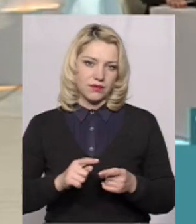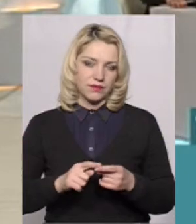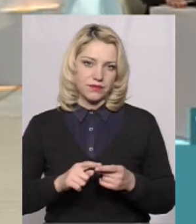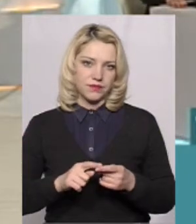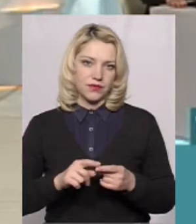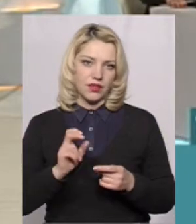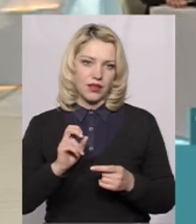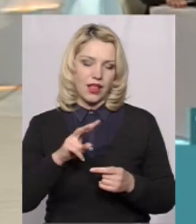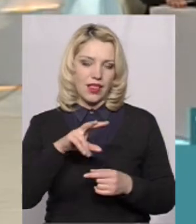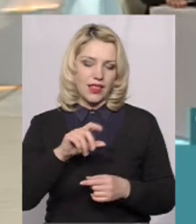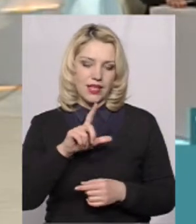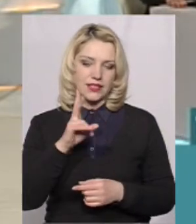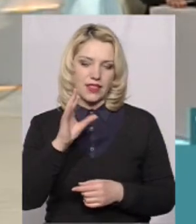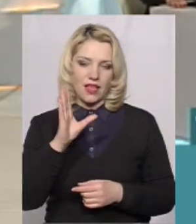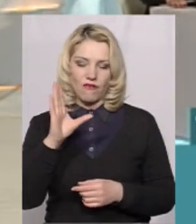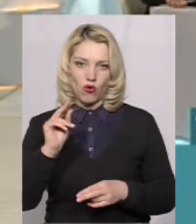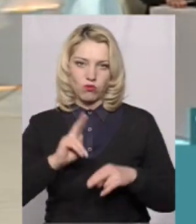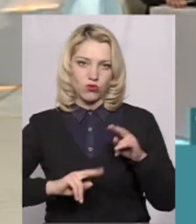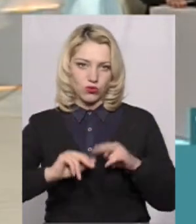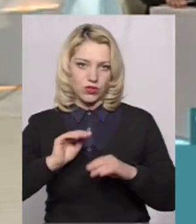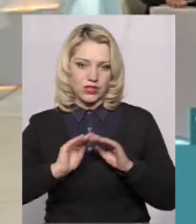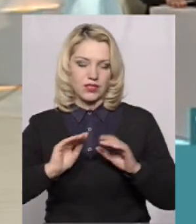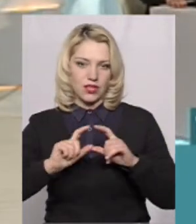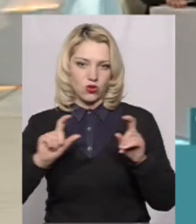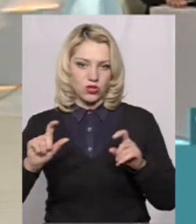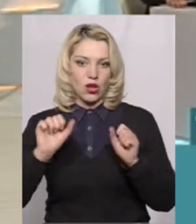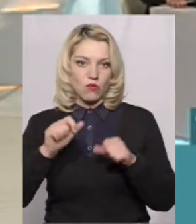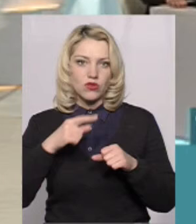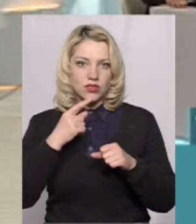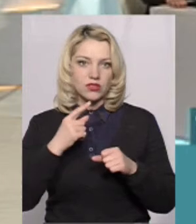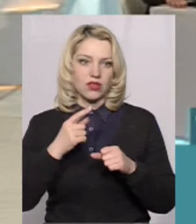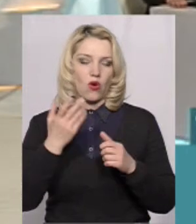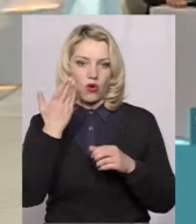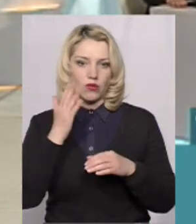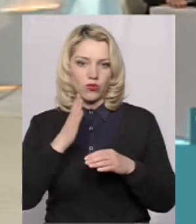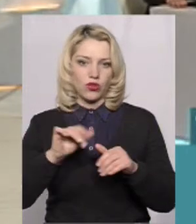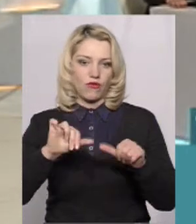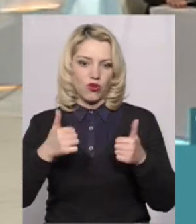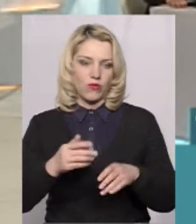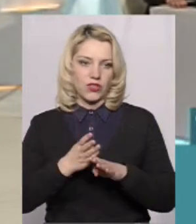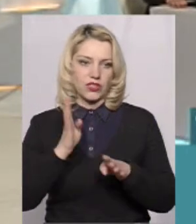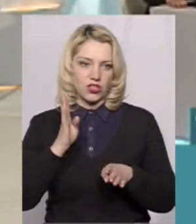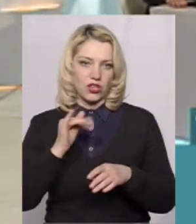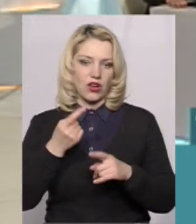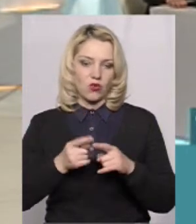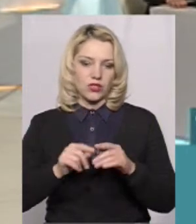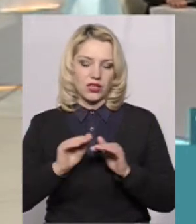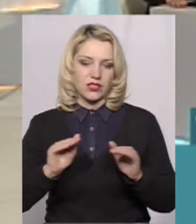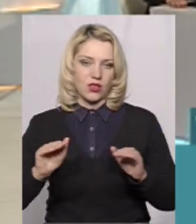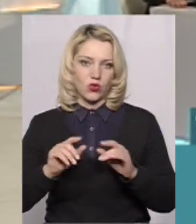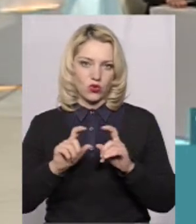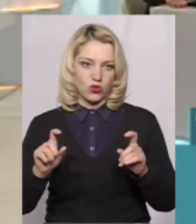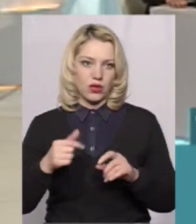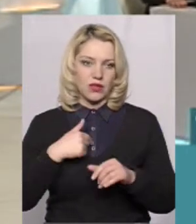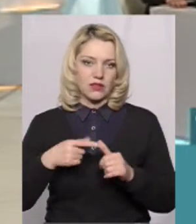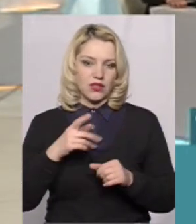будинця садочок. Можете сказати, коли почнеться формуватися черга цей садочок? Мене звати Оля. Так, будь